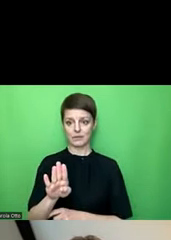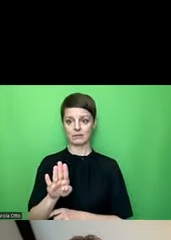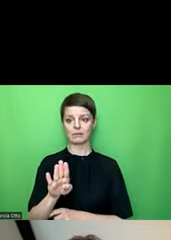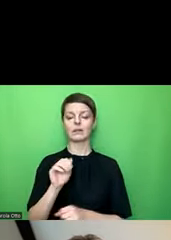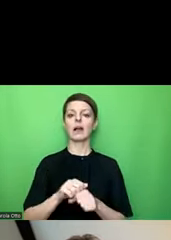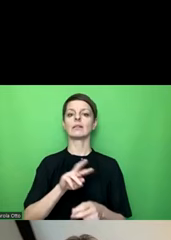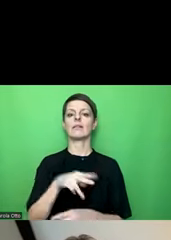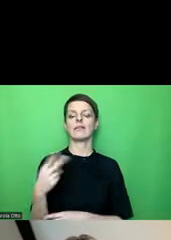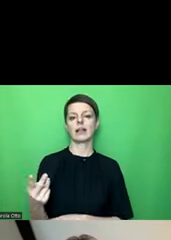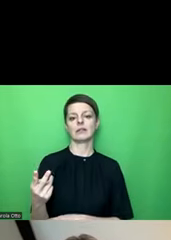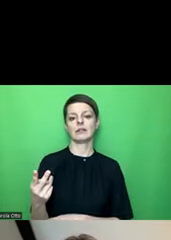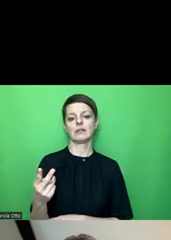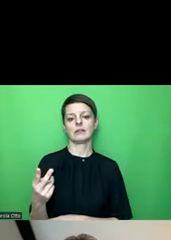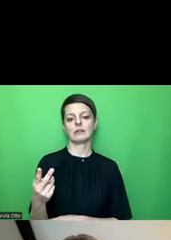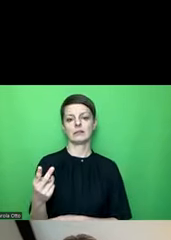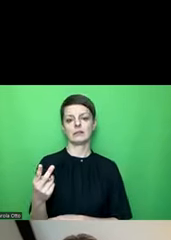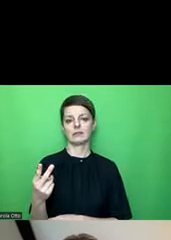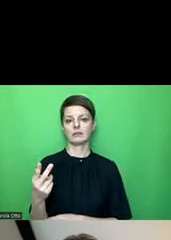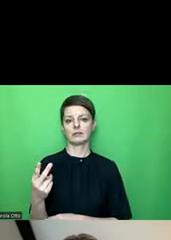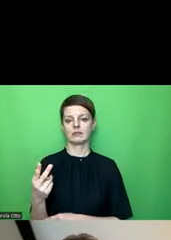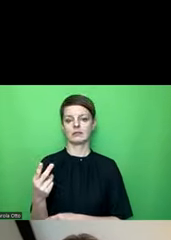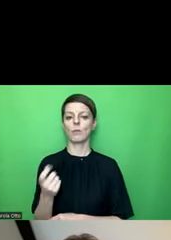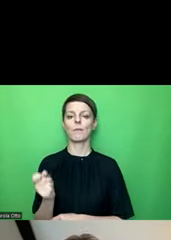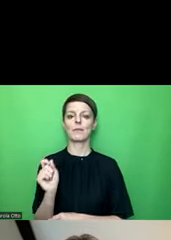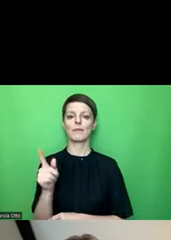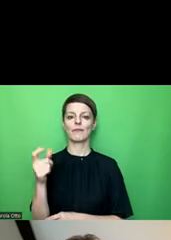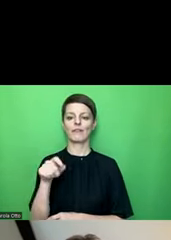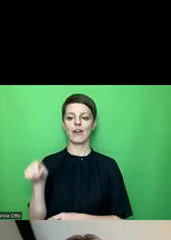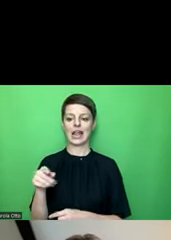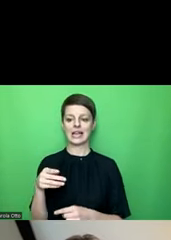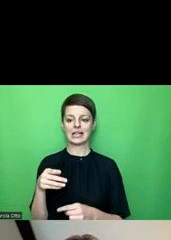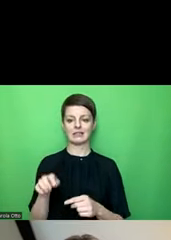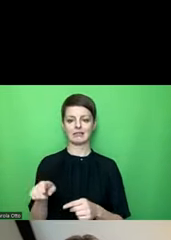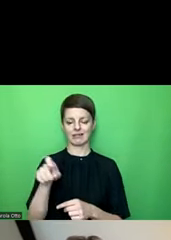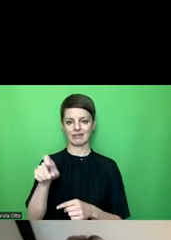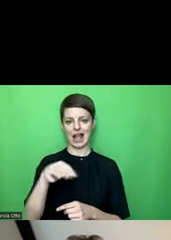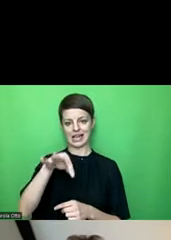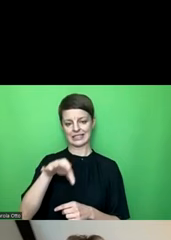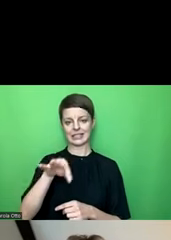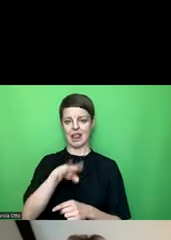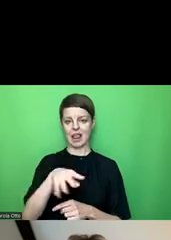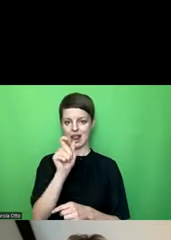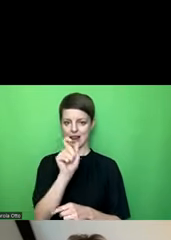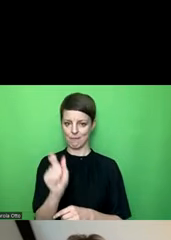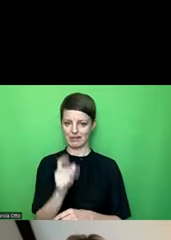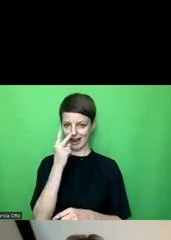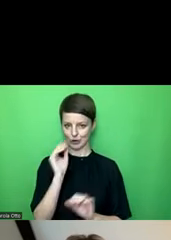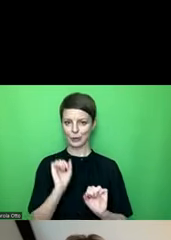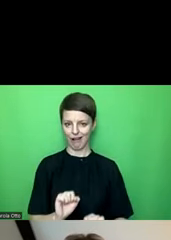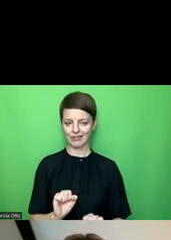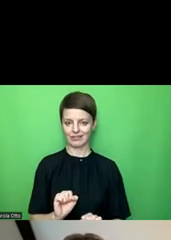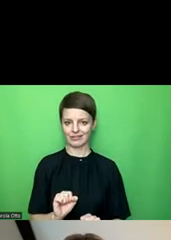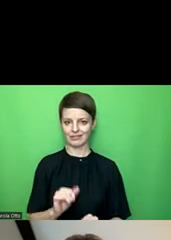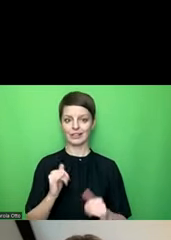wechseln in diese Liste von Navigationen und jetzt mit der Pfeiltaste mir die einzelnen Elemente anschauen. Und jetzt schalte ich nochmal den